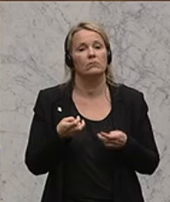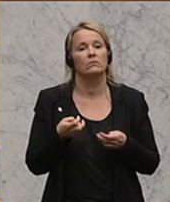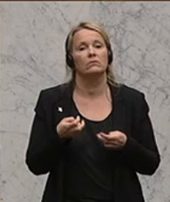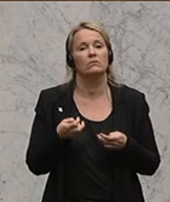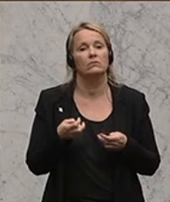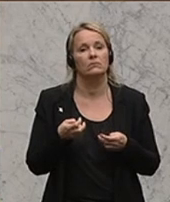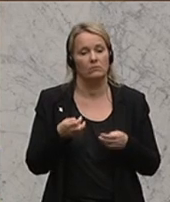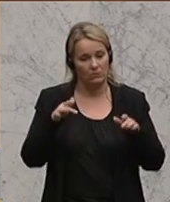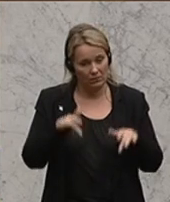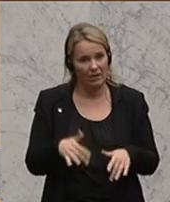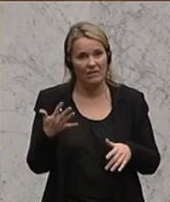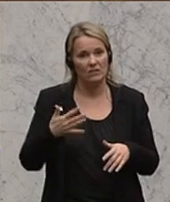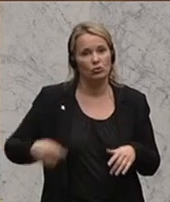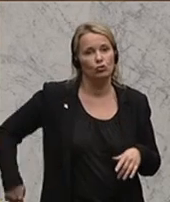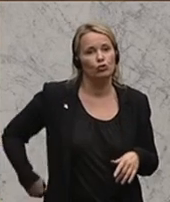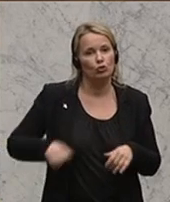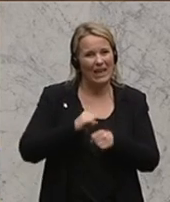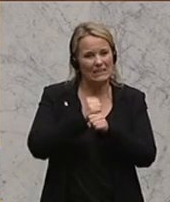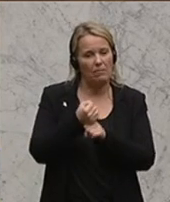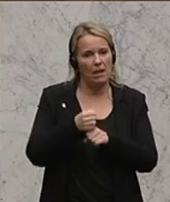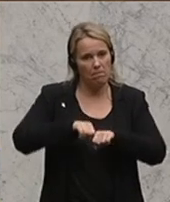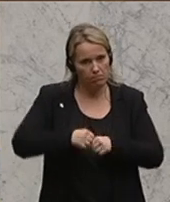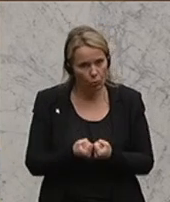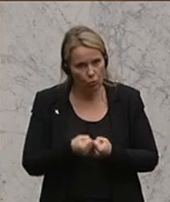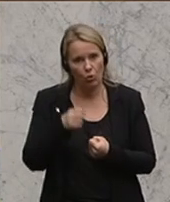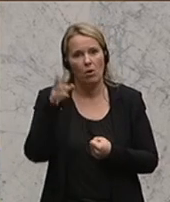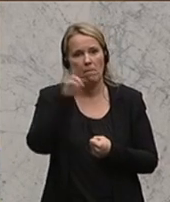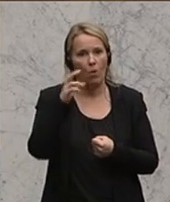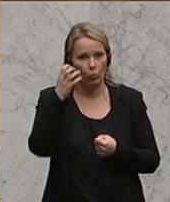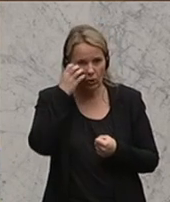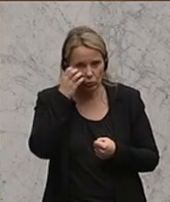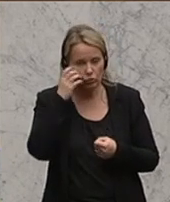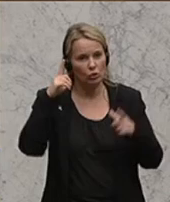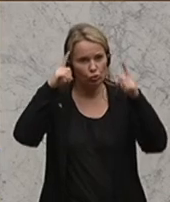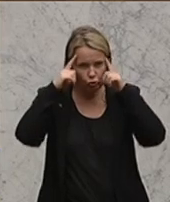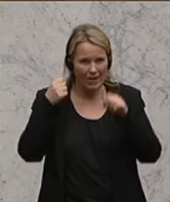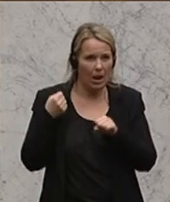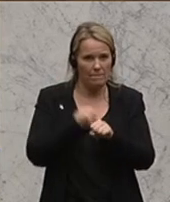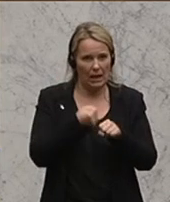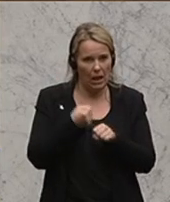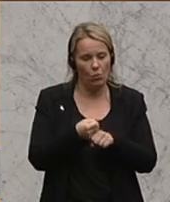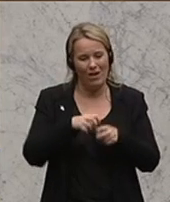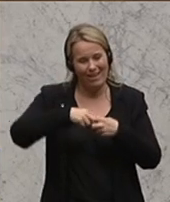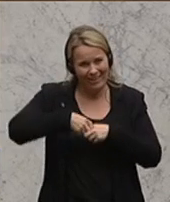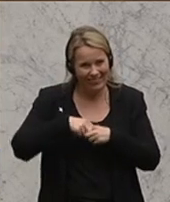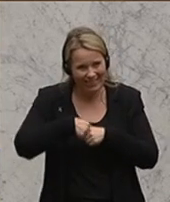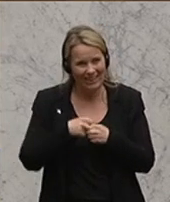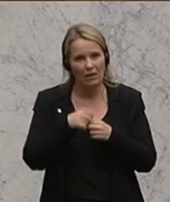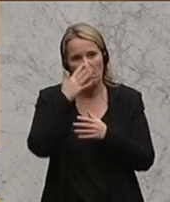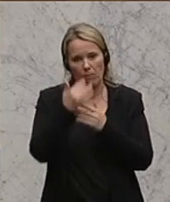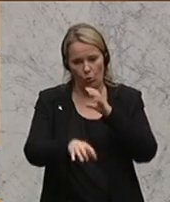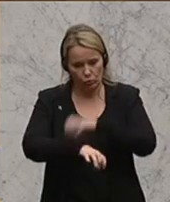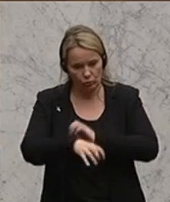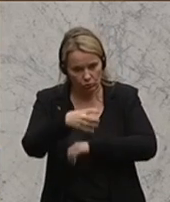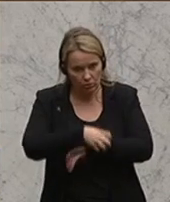vorgelegen ist ein Steißbeinbruch, Blutergüsse unterhalb des linken Auges, Schädelprellung, beidseitige Knieprellung, Blutergüsse an beiden Handgelenken,